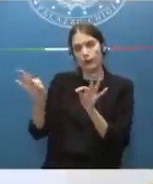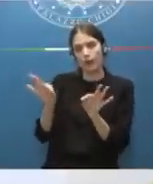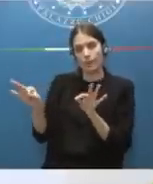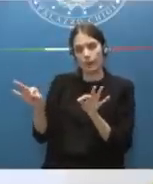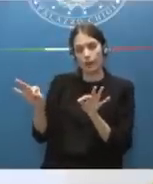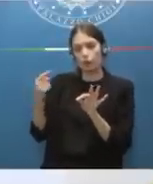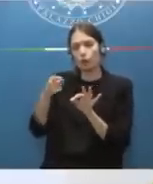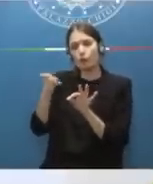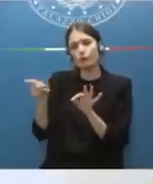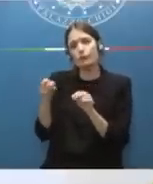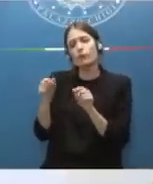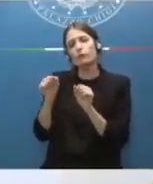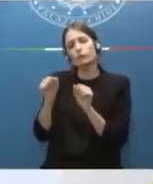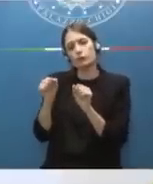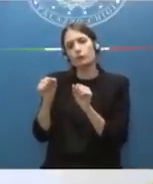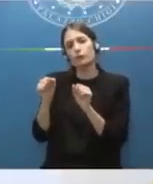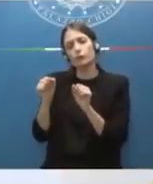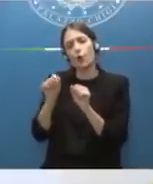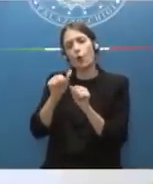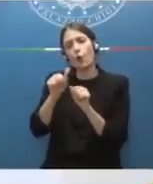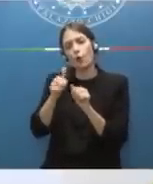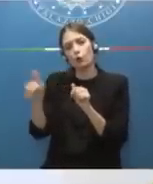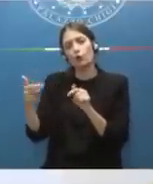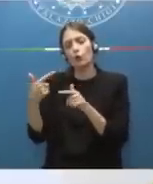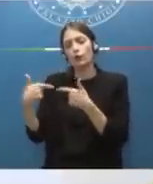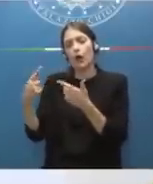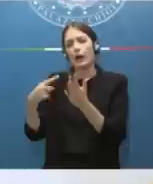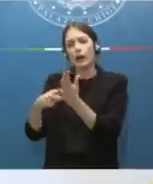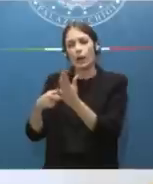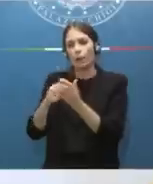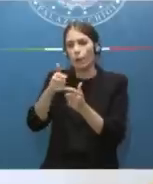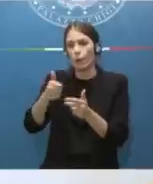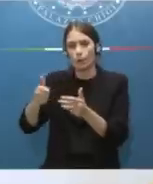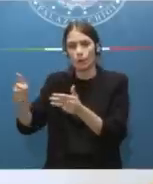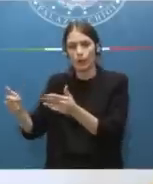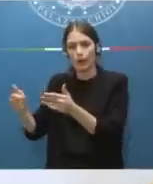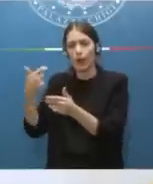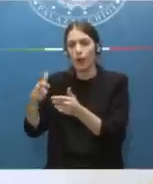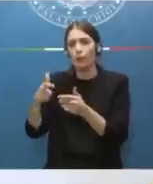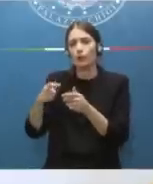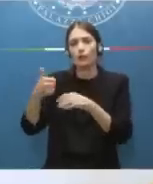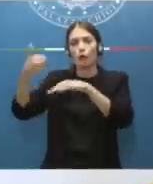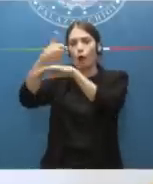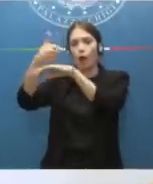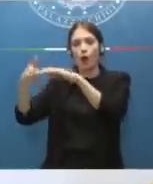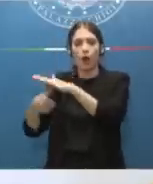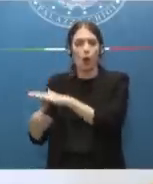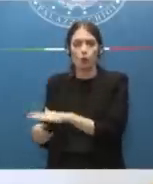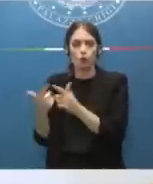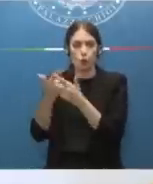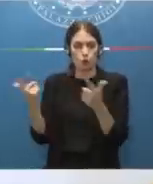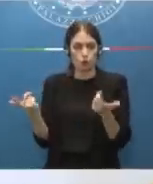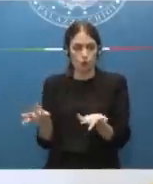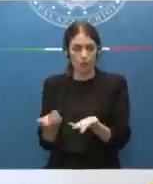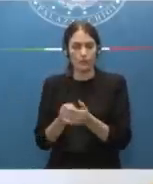costituiscono ognuno una Repubblica a sé stante, perché non esiste una gerarchia tra pubblici ministeri e delle varie regioni.